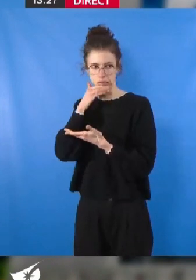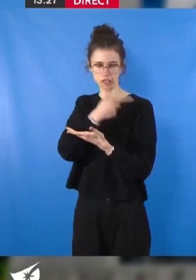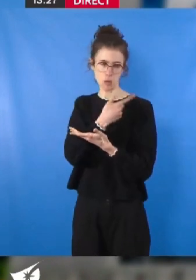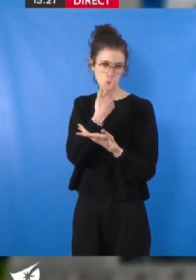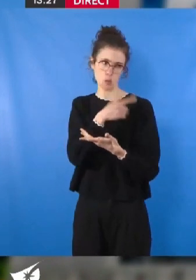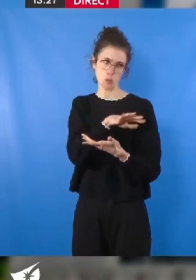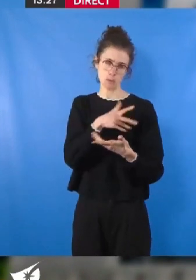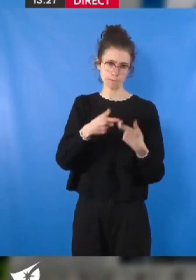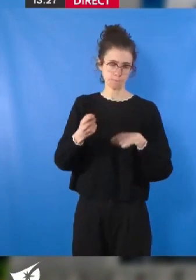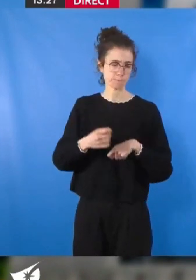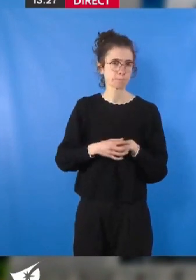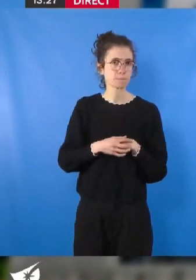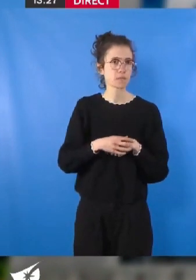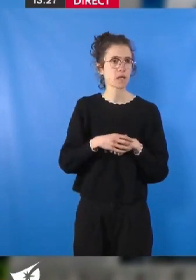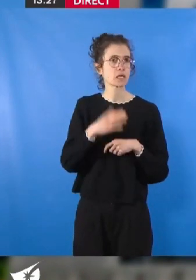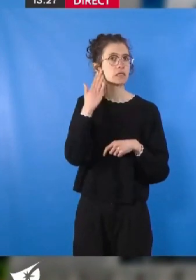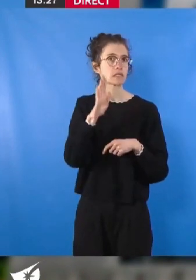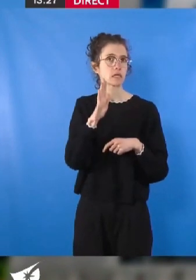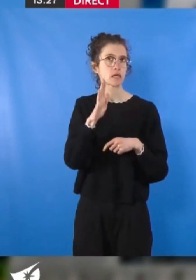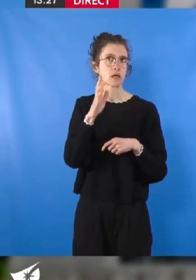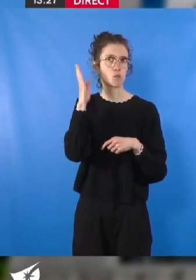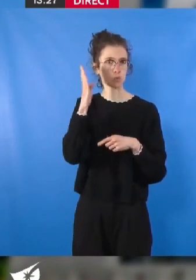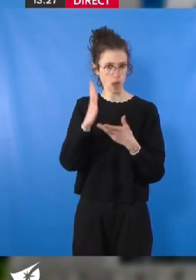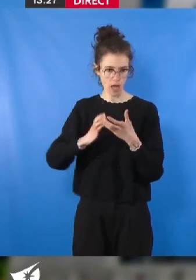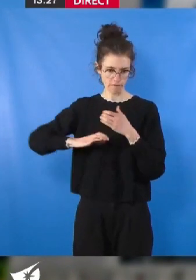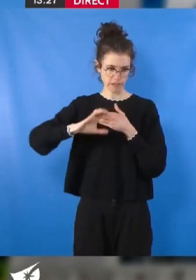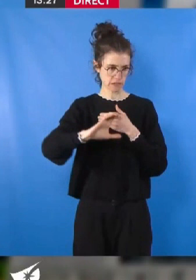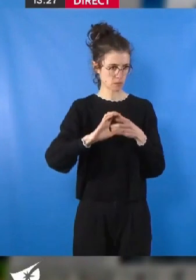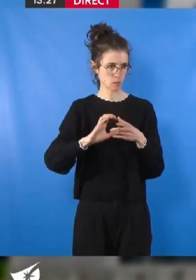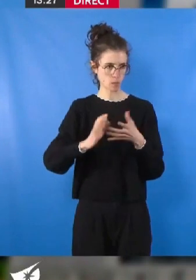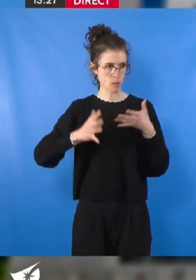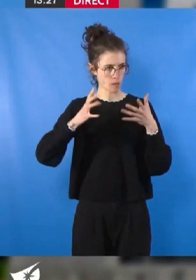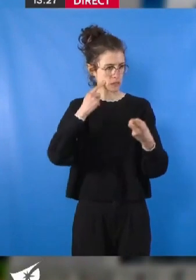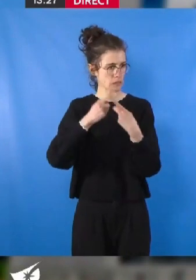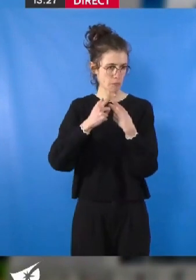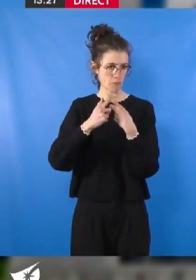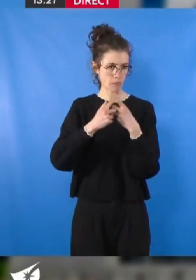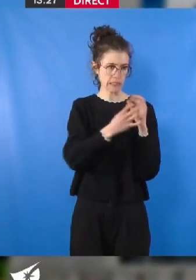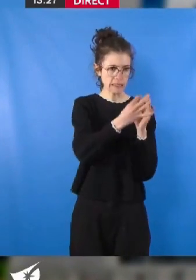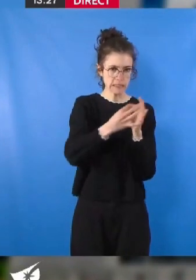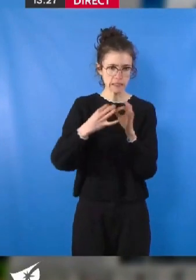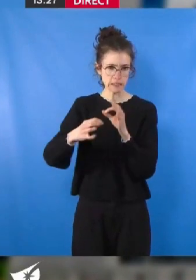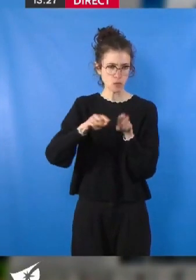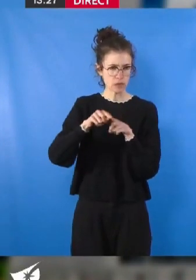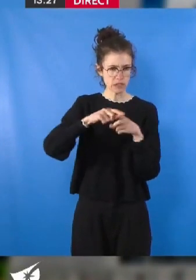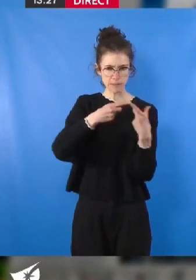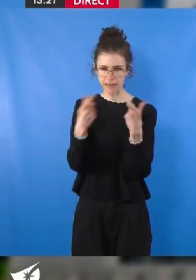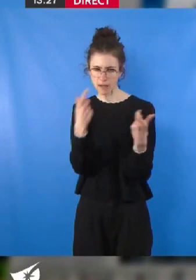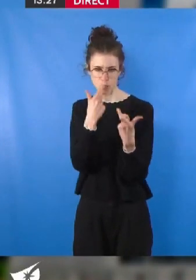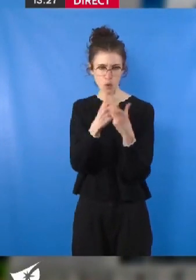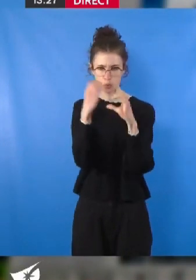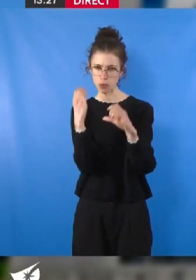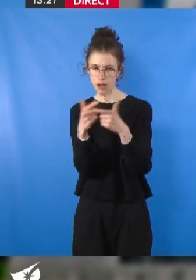réalisés et à venir, en particulier pour les nouvelles lignes en projet et le renouvellement de nos matériels. Ce sont là des